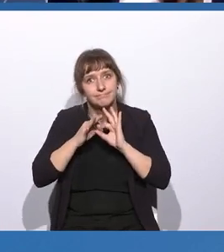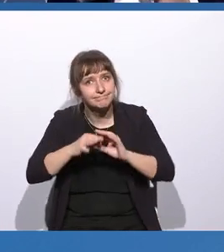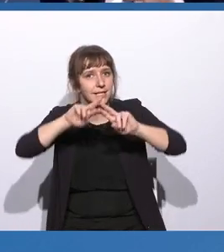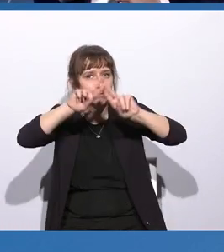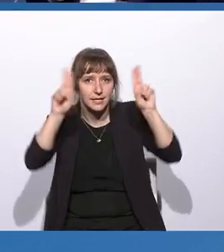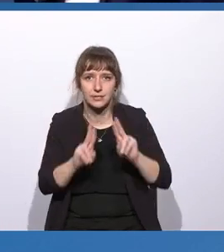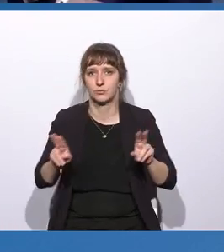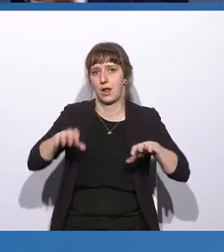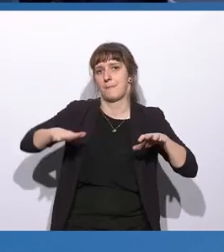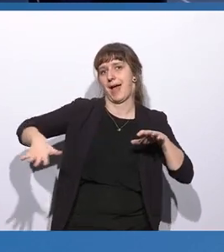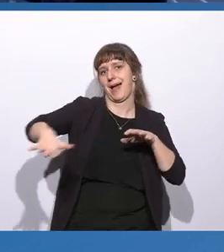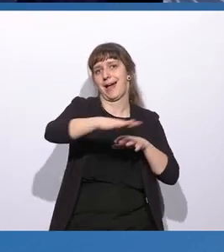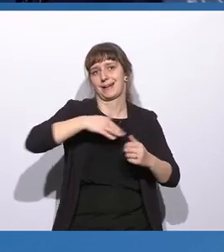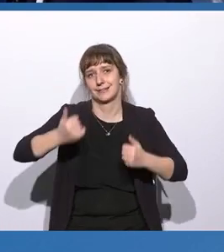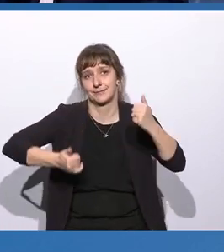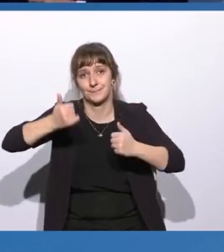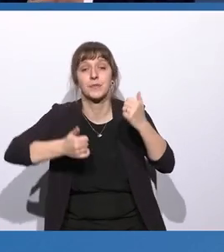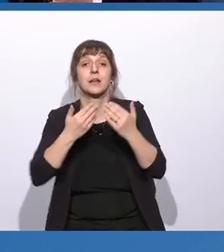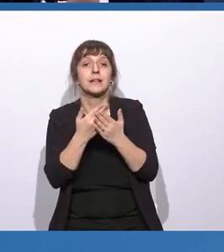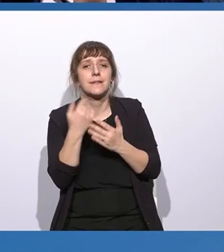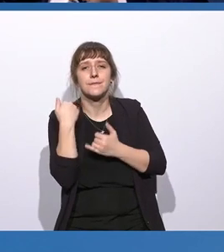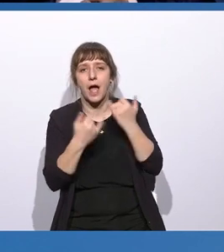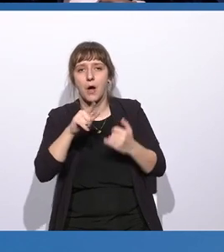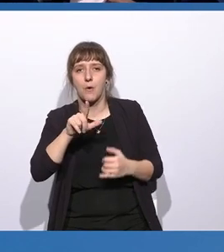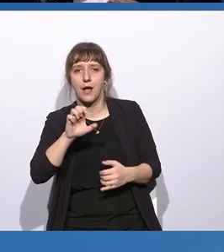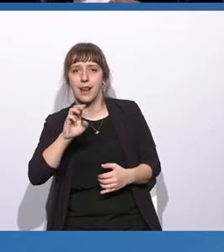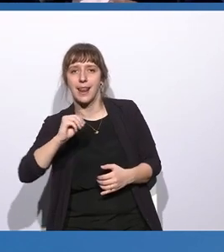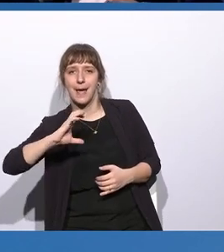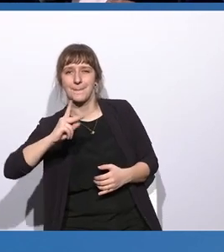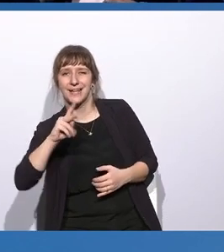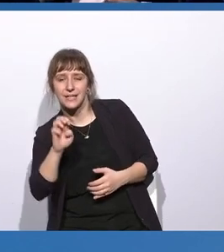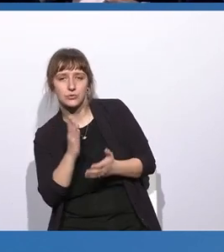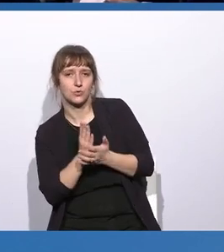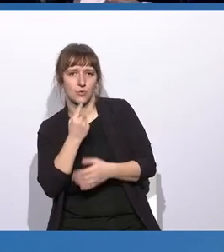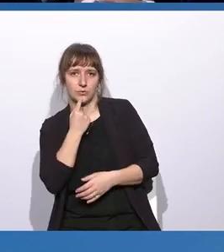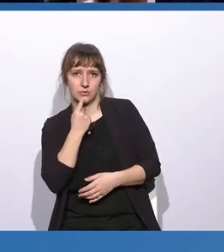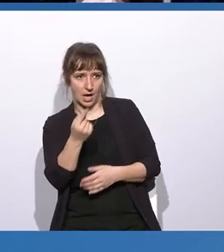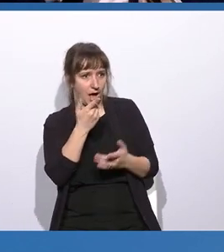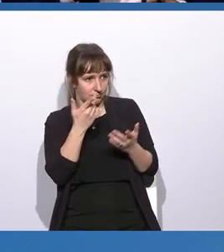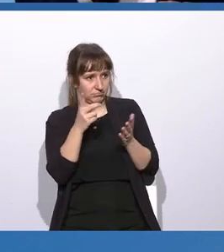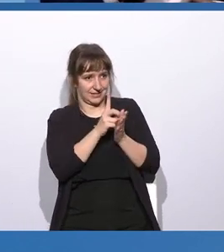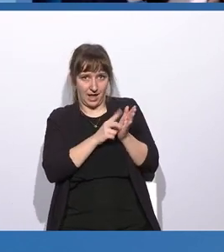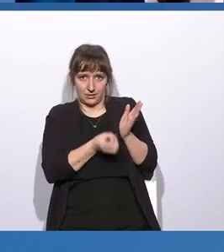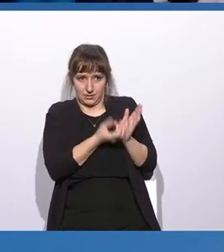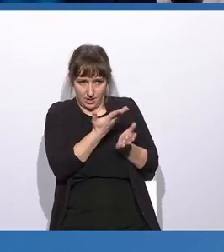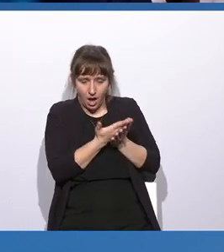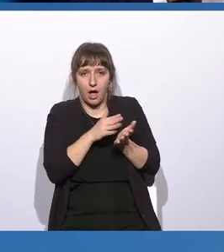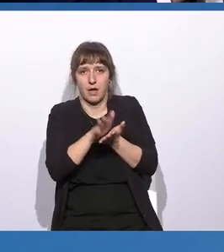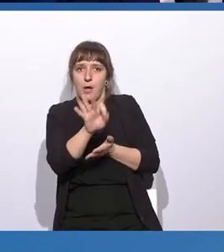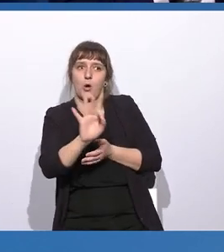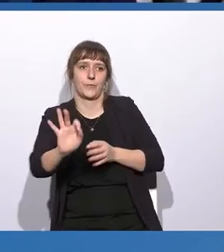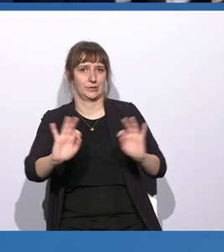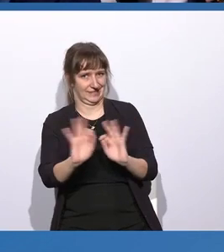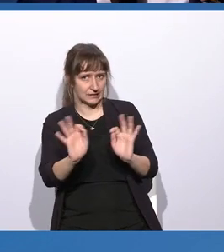Dass von der Nutzung von Daten, und Frau Lembke hat es schon angesprochen, für Verbraucherinnen und Verbraucher große Risiken ausgehen, das brauche ich eigentlich keinem zu